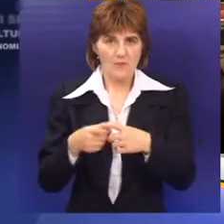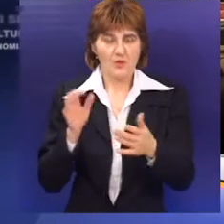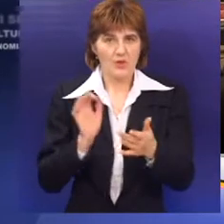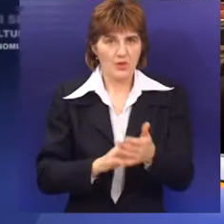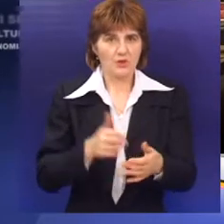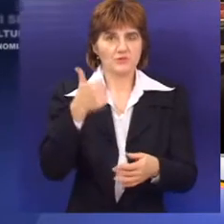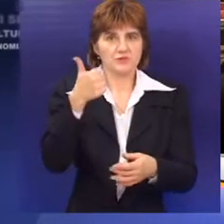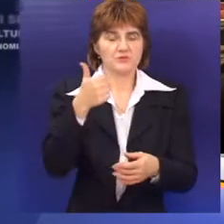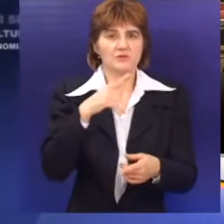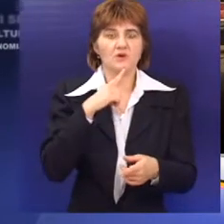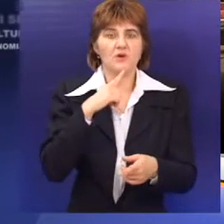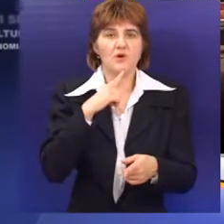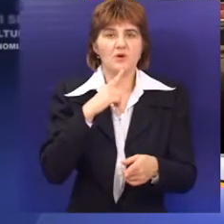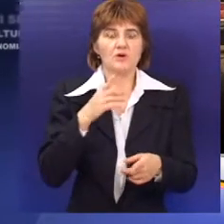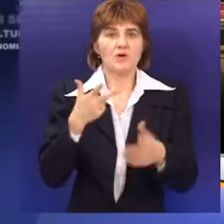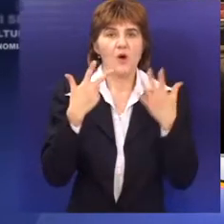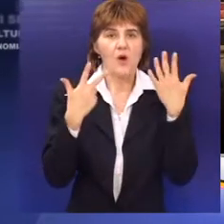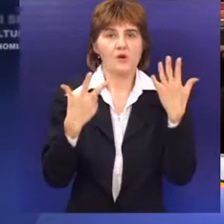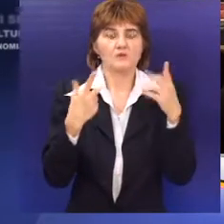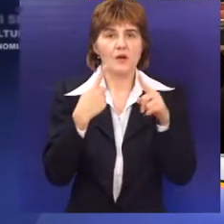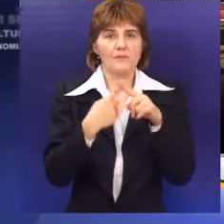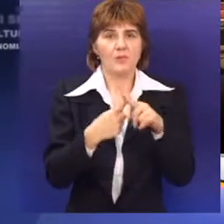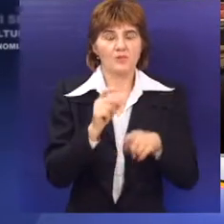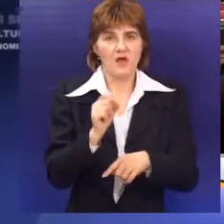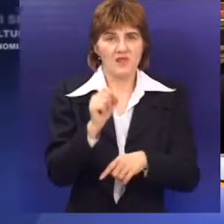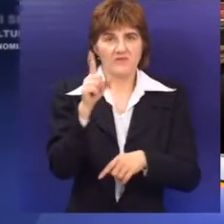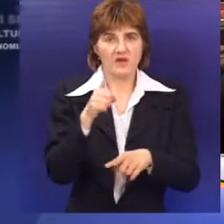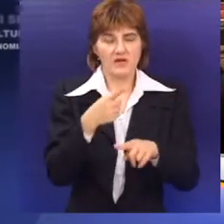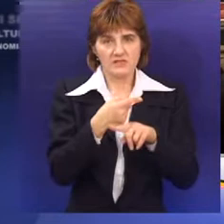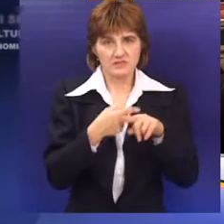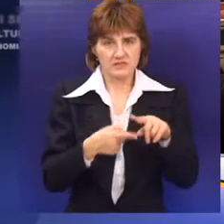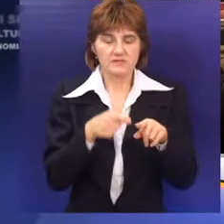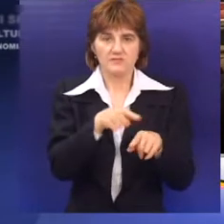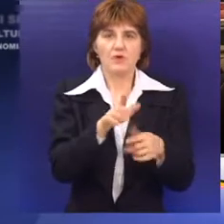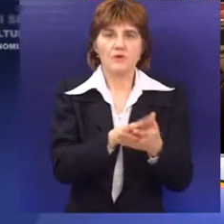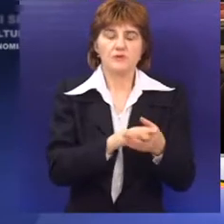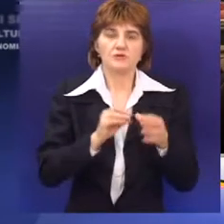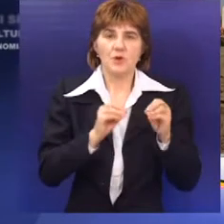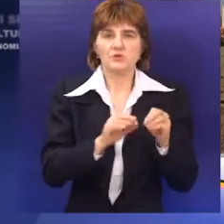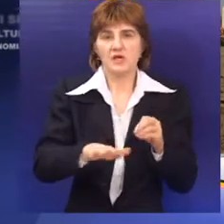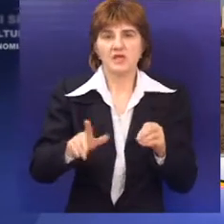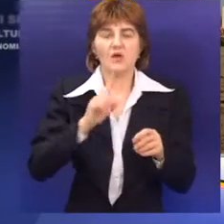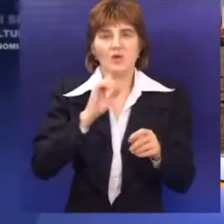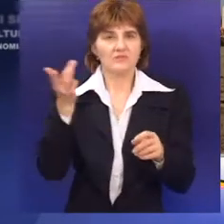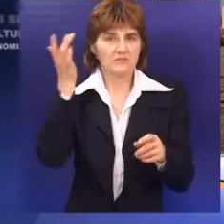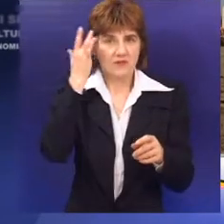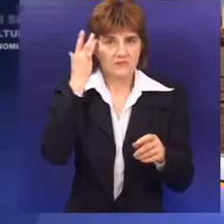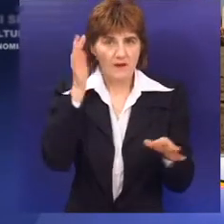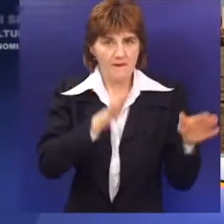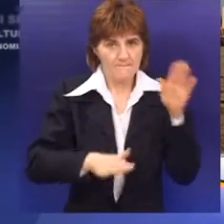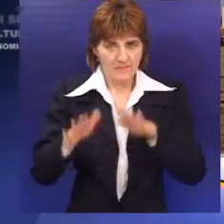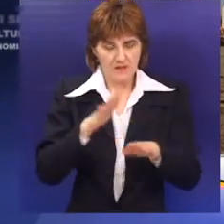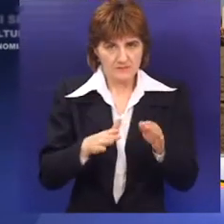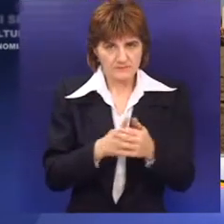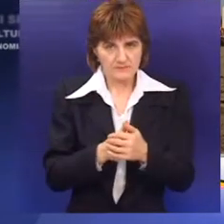biti još jedan bazen koji je 8 puta 12 i po, on je namenjen za obuku neplivača. Nakon odluke